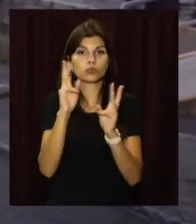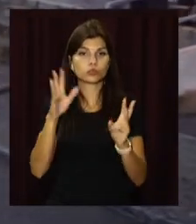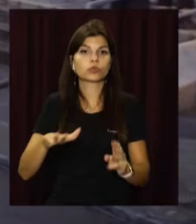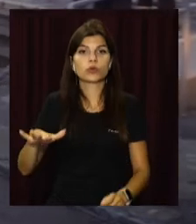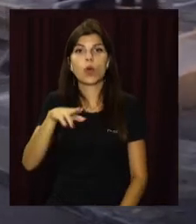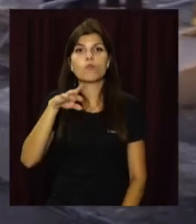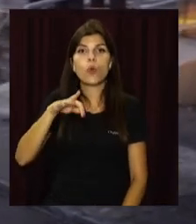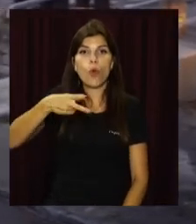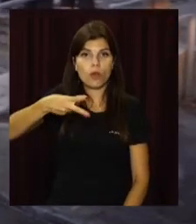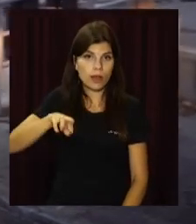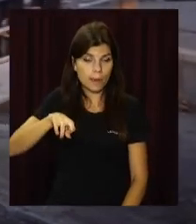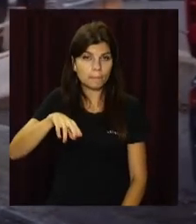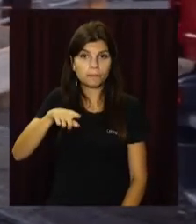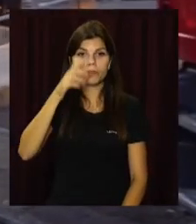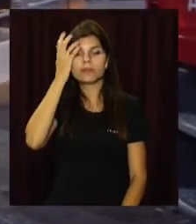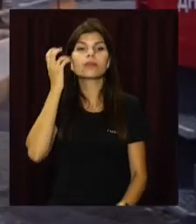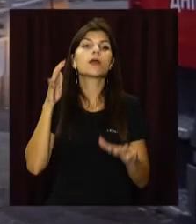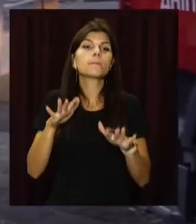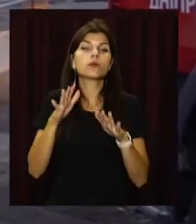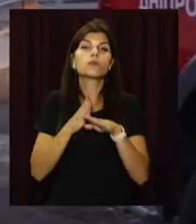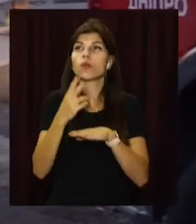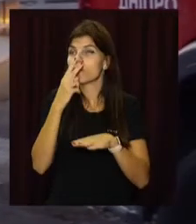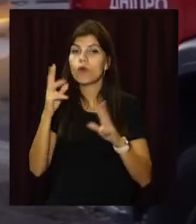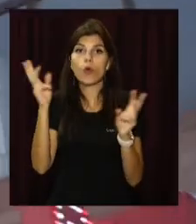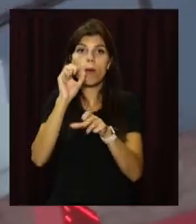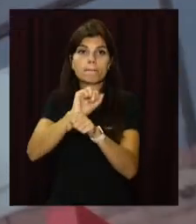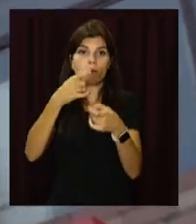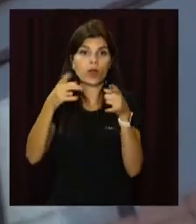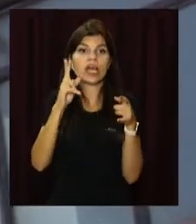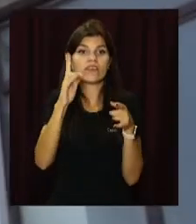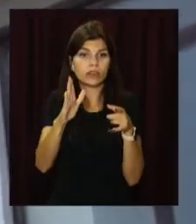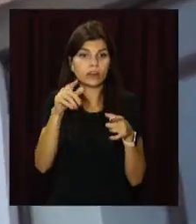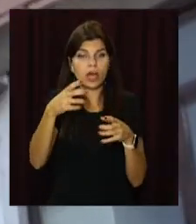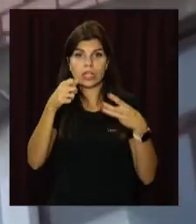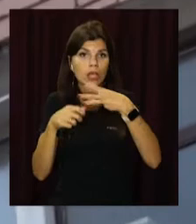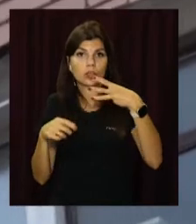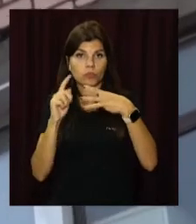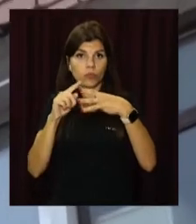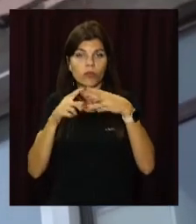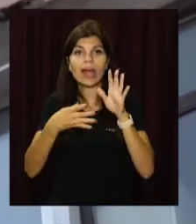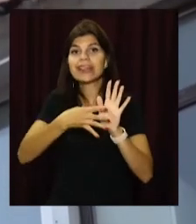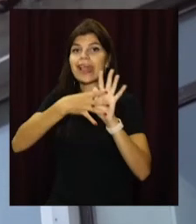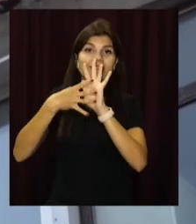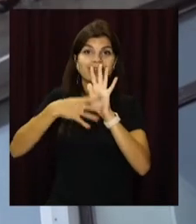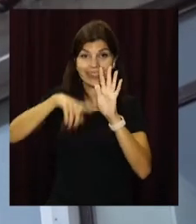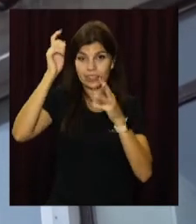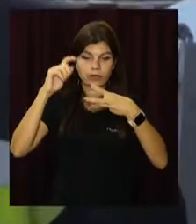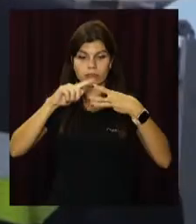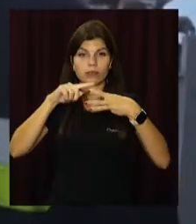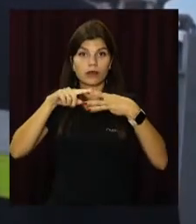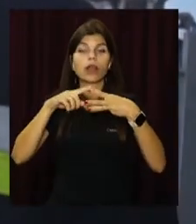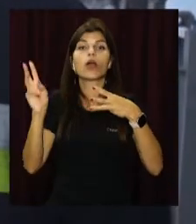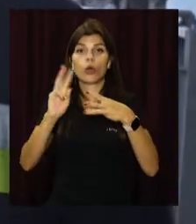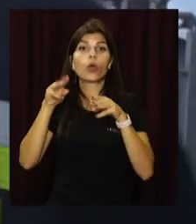проспекті Поля. Прибувши на місце, рятувальники встановили, що горить на балконі квартири на третьому поверсі дев'ятий поверхівки. Полум'я